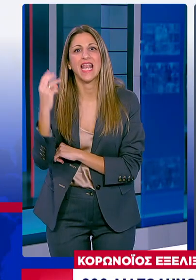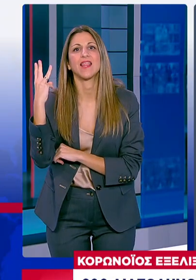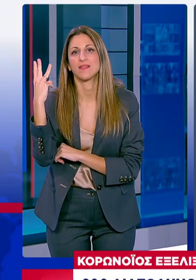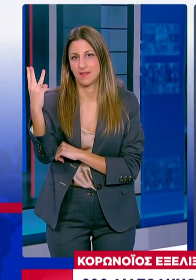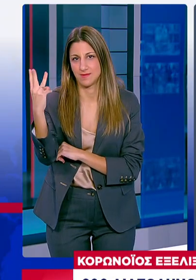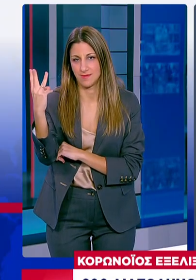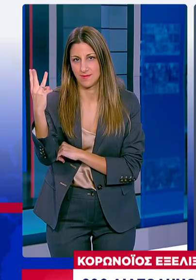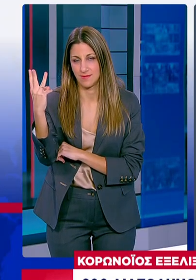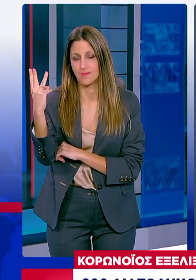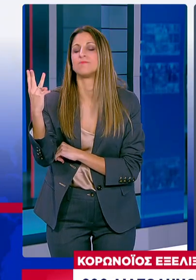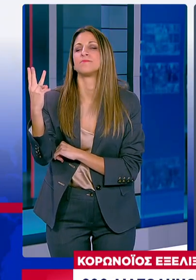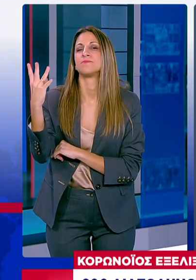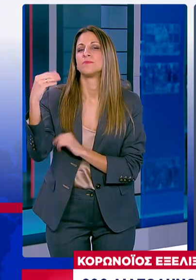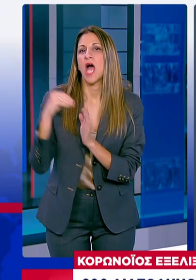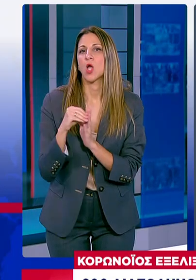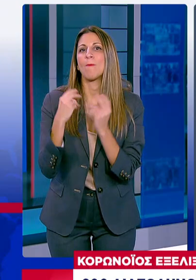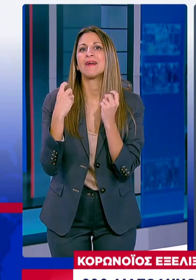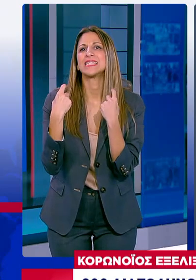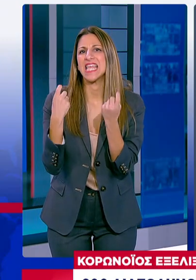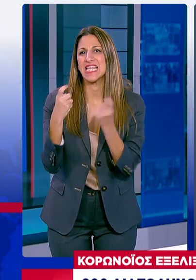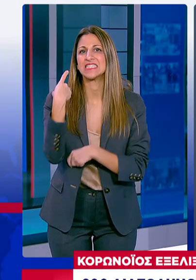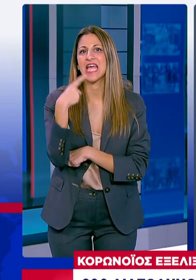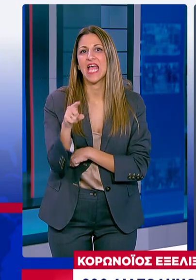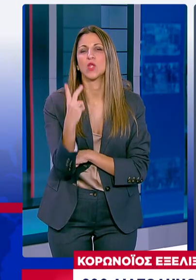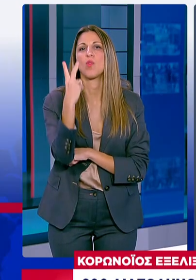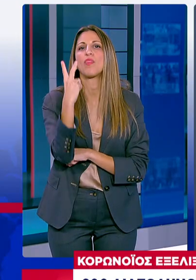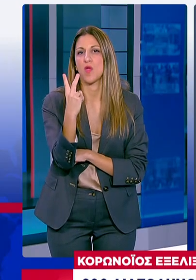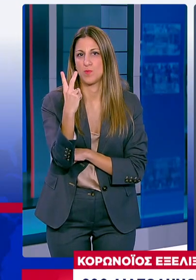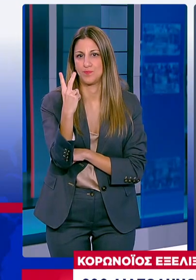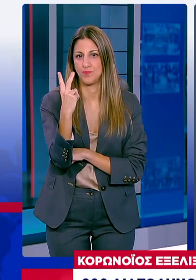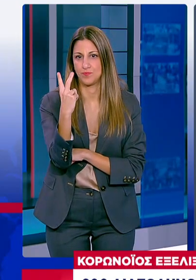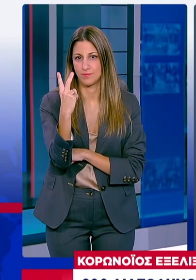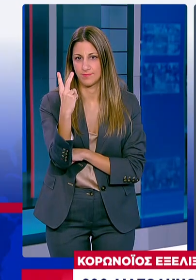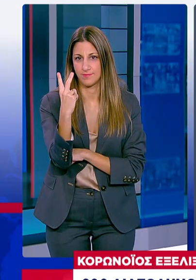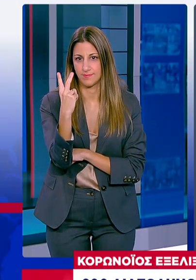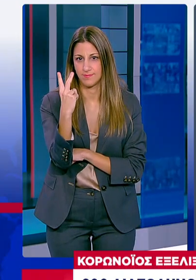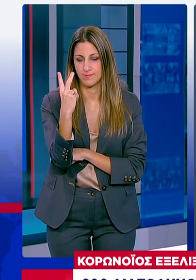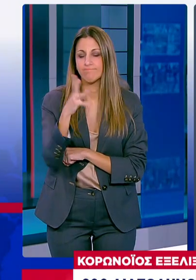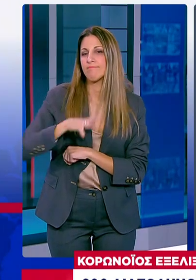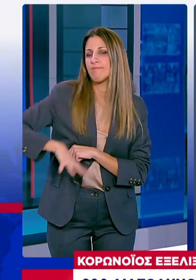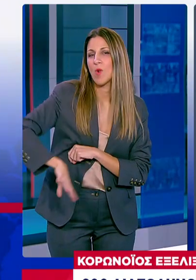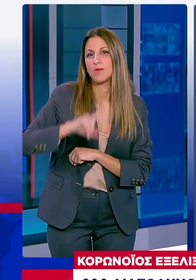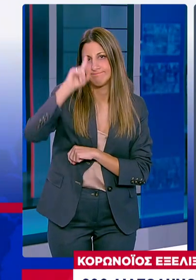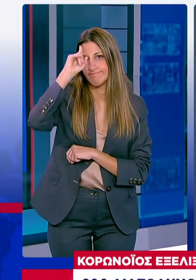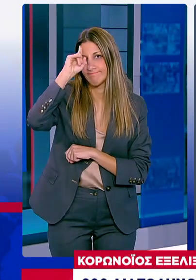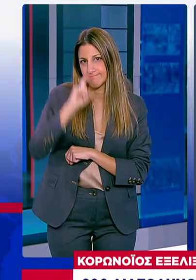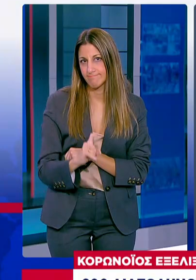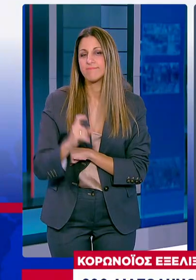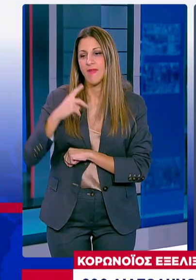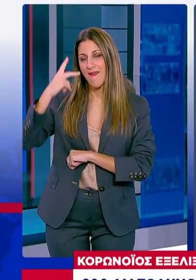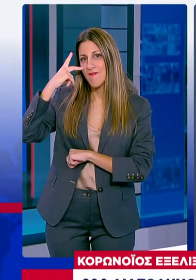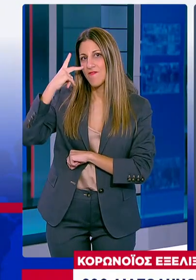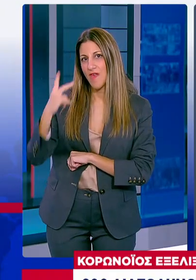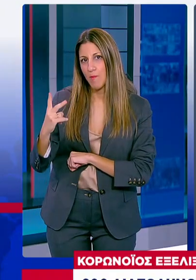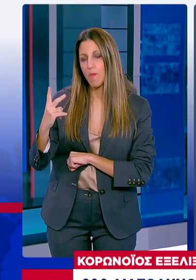Και στο Κλικής 102 Συνεπώς Η αίσθηση όλων μας Είναι ότι παρατηρούμε